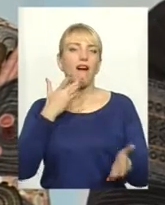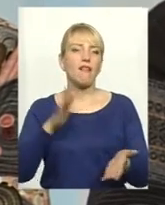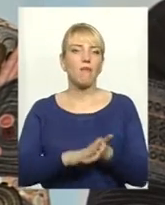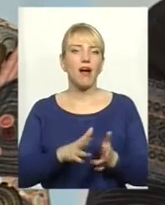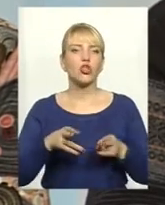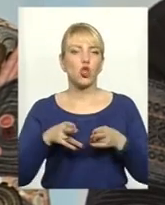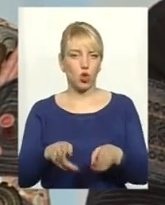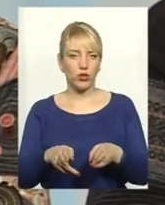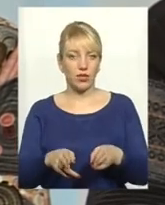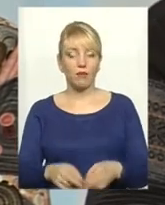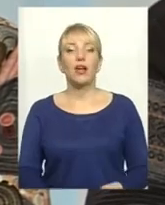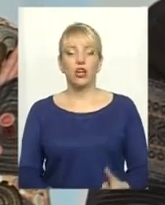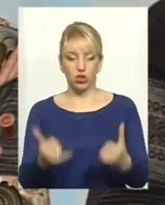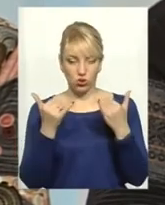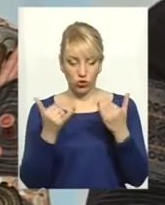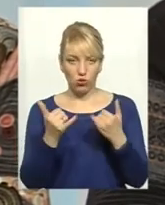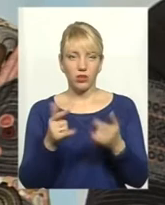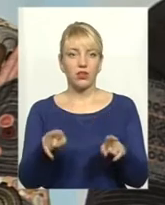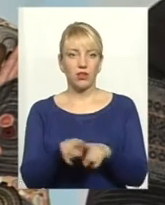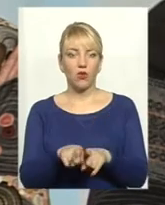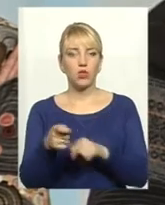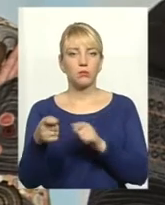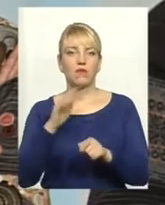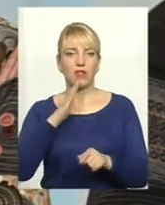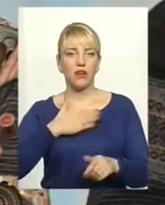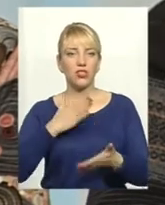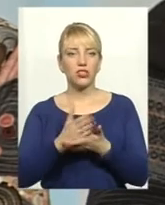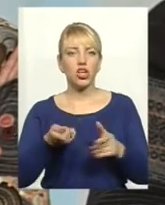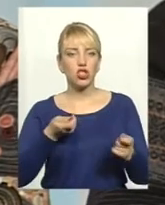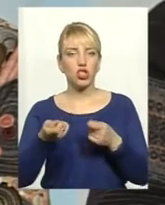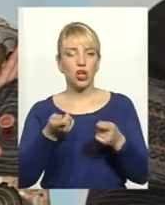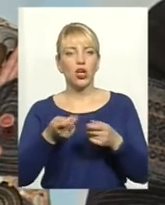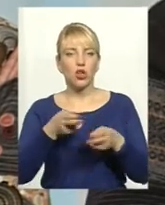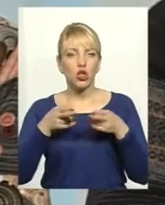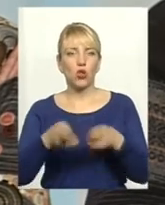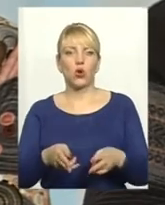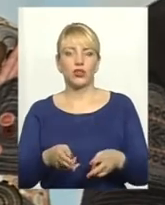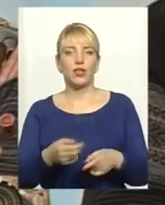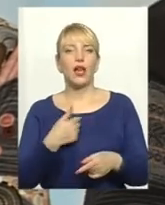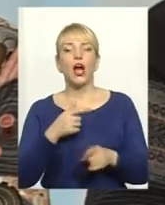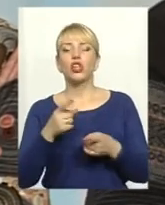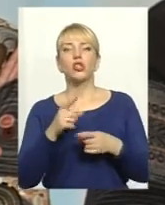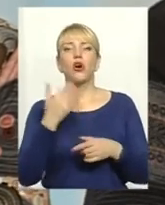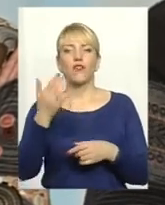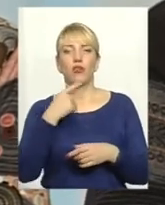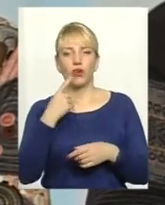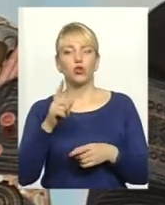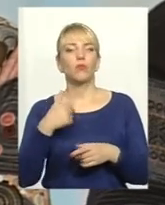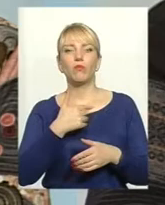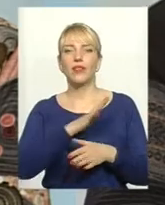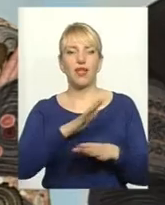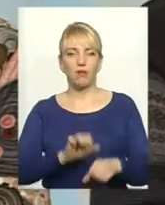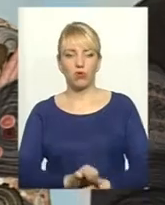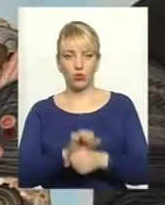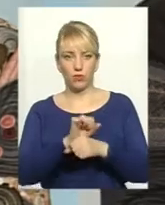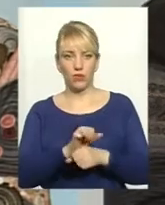злодії, і ми теж їм говоримо «ганьба». Якщо ви скажете зараз, чому ми не розхитуємо того, вона, тоді,